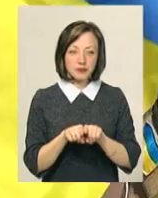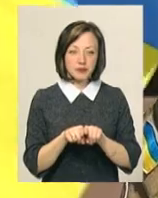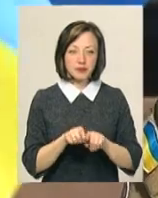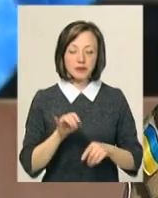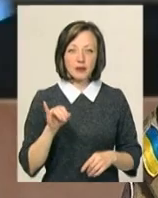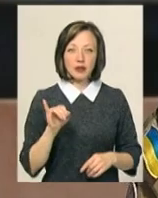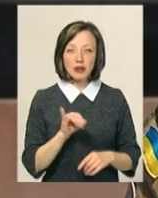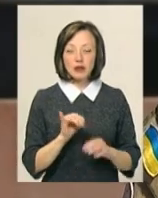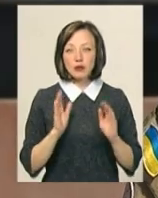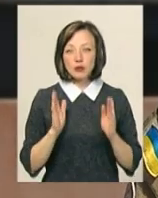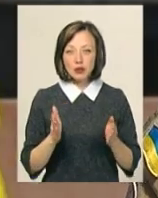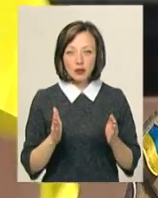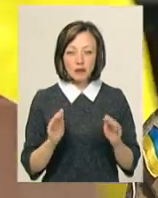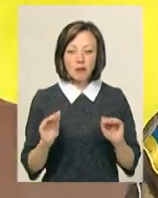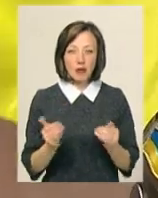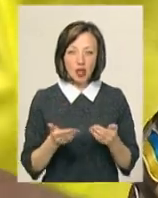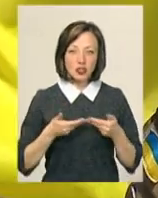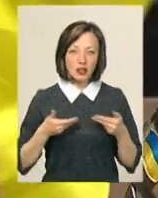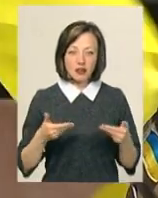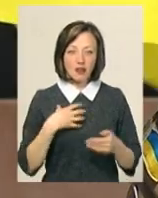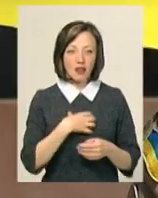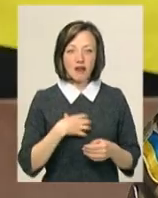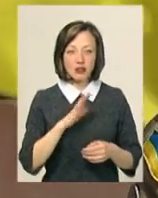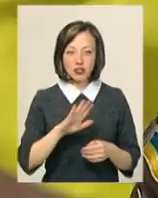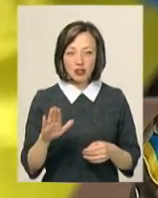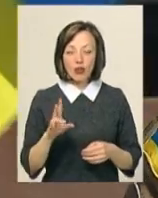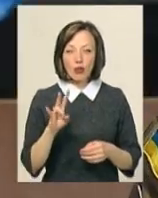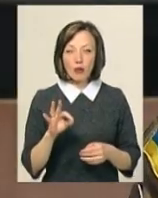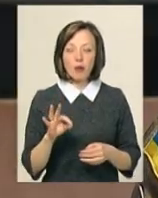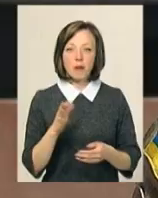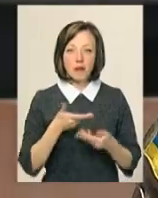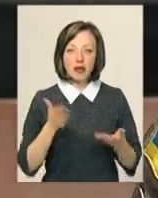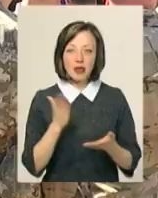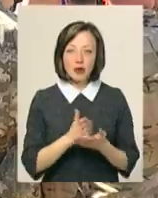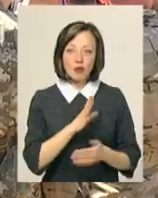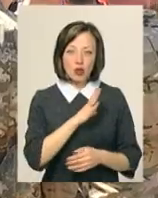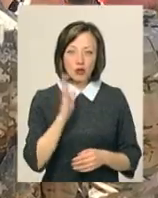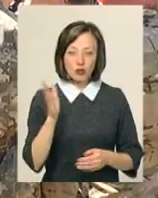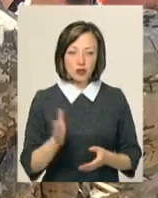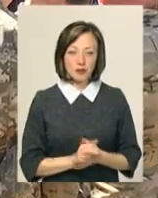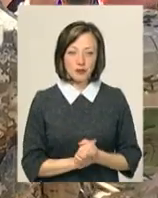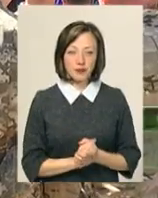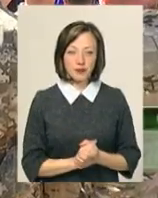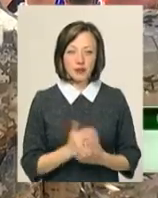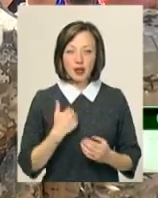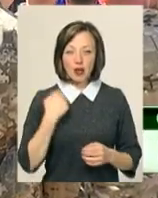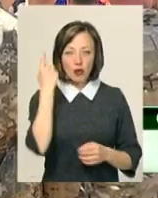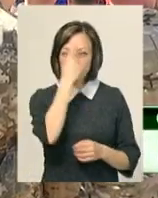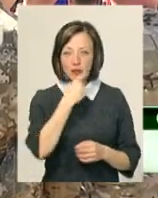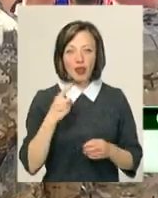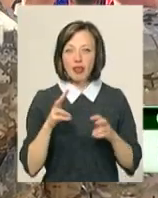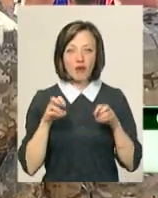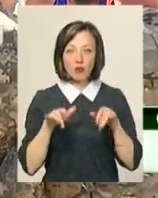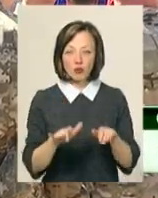І будемо ми в меншості, не важливо, але ми є, були і будемо. Я особисто не в курсі уставини